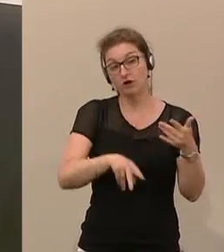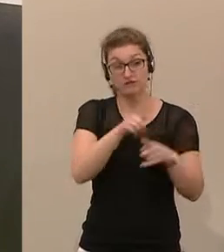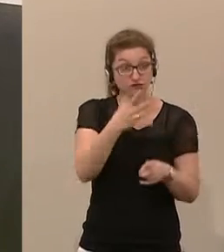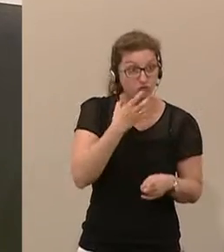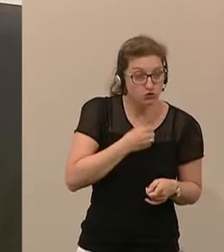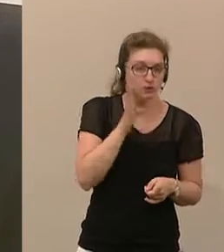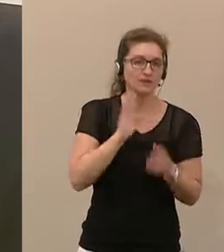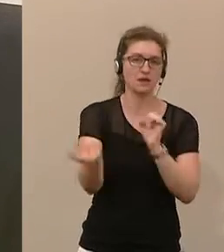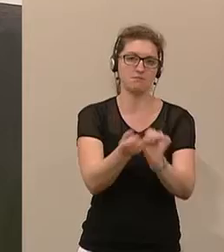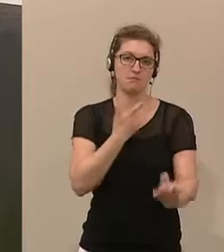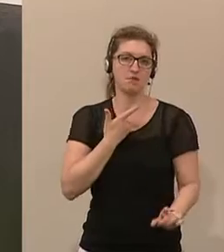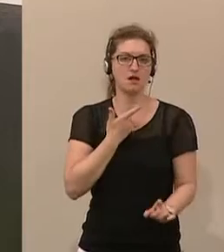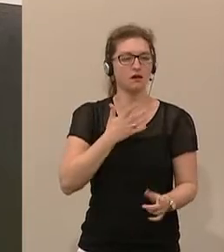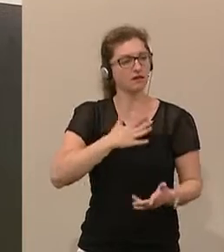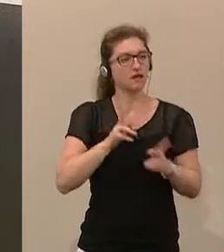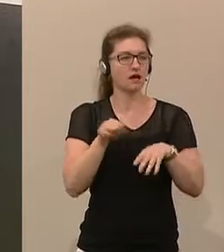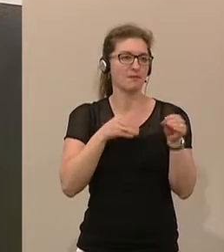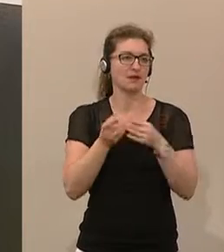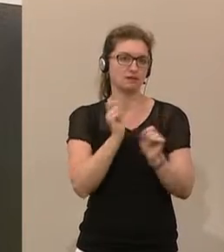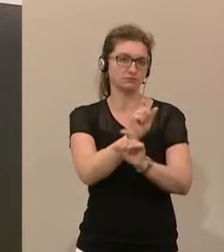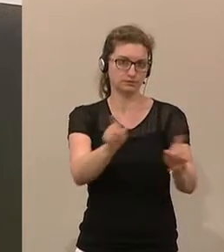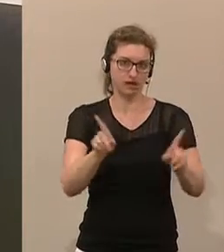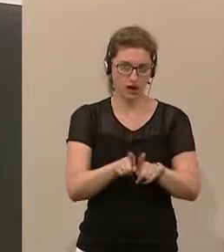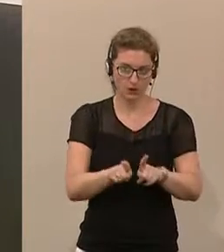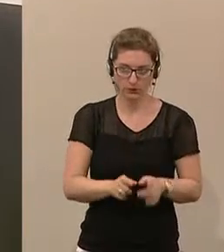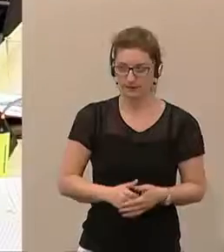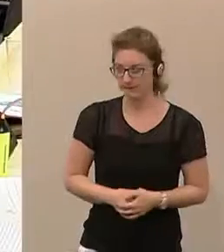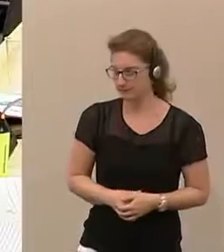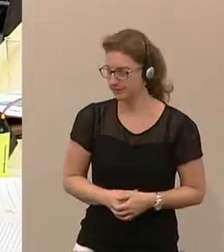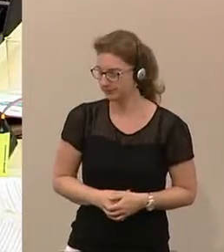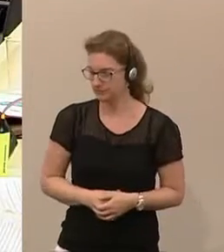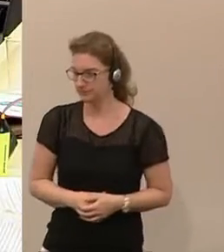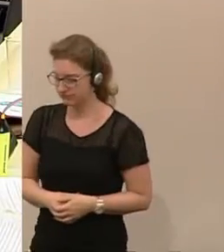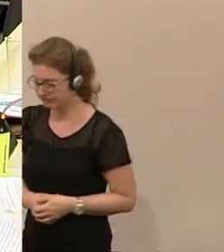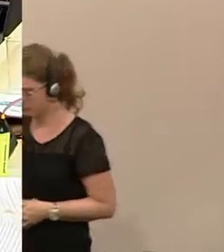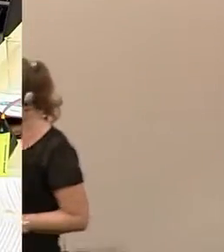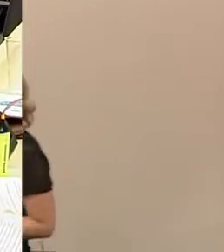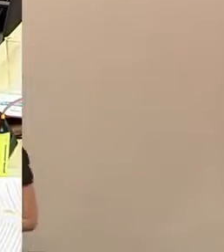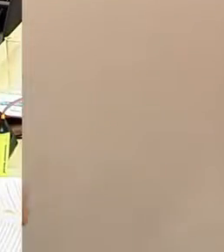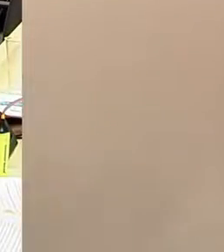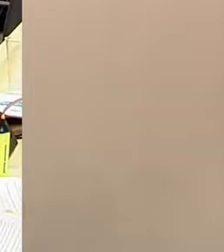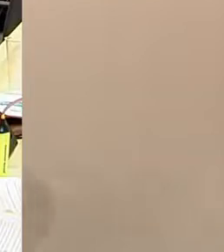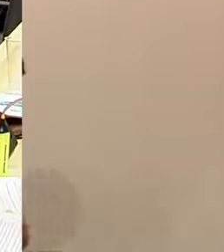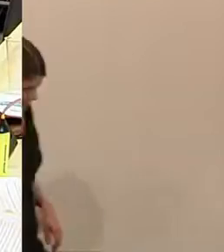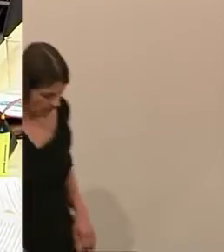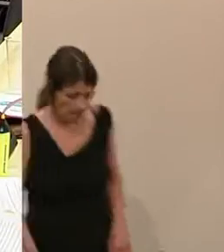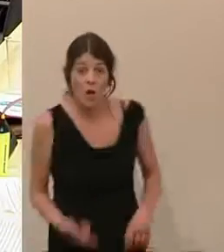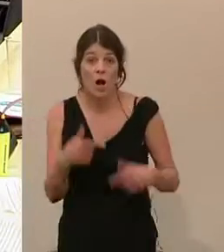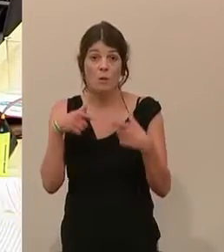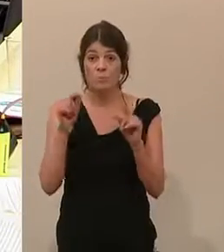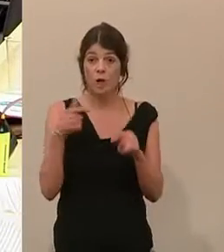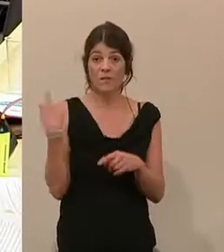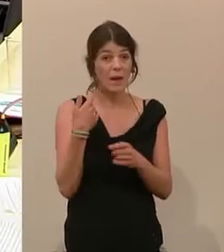haben, schreiben Sie uns ein Mail, wir können Ihnen das Material zur Verfügung stellen. Also wir machen weiter mit dem Opferschutz, so wie wir tätig werden